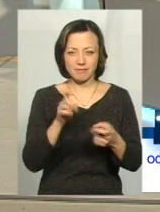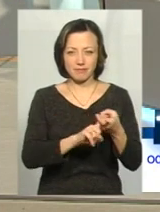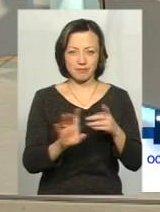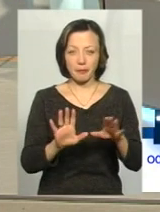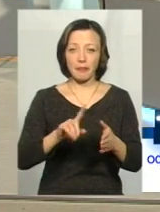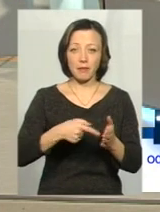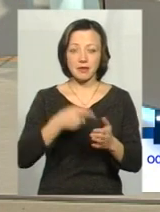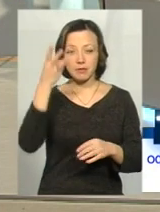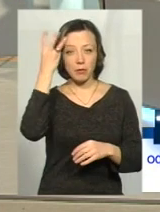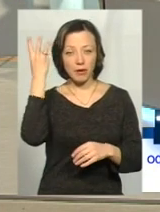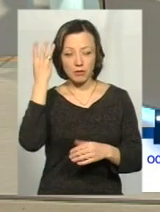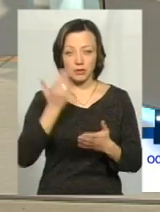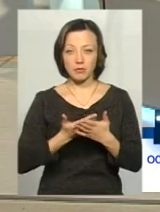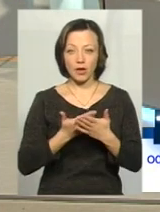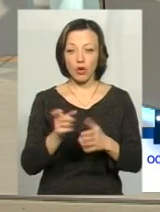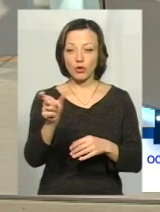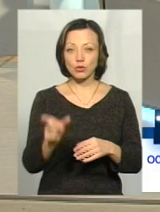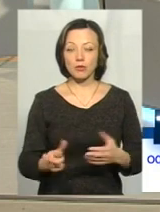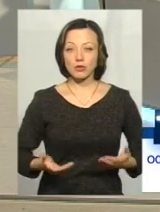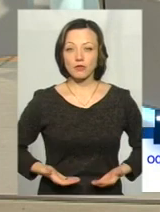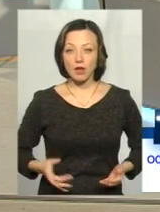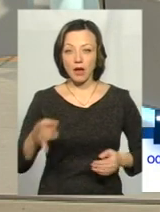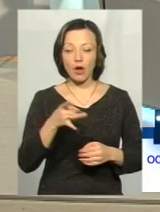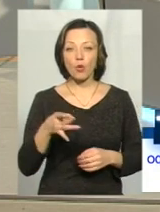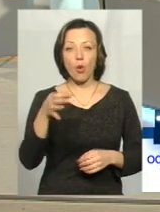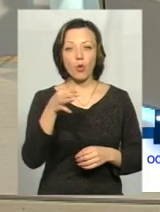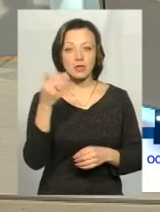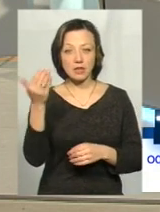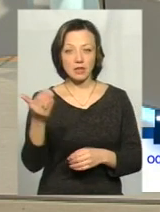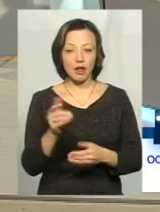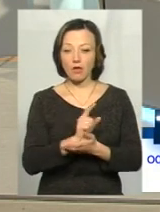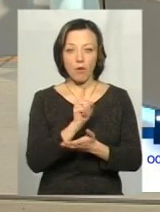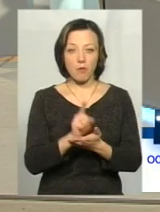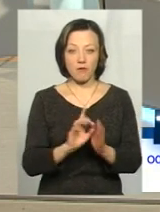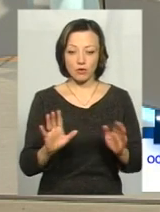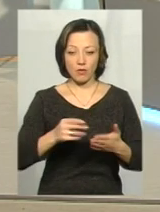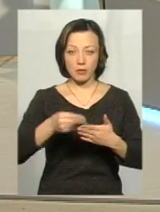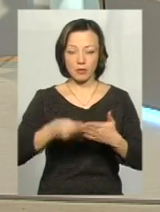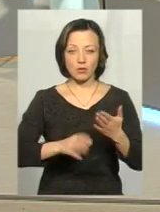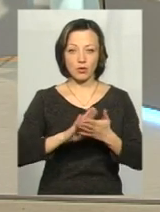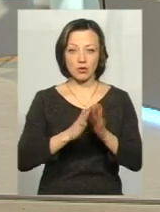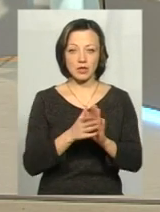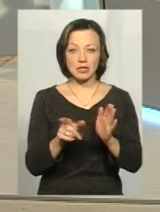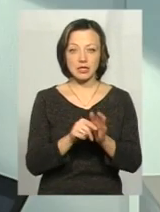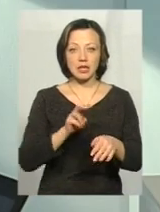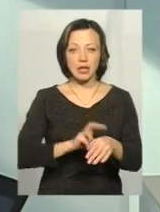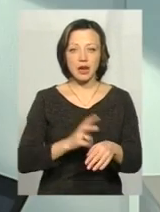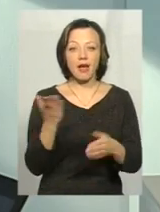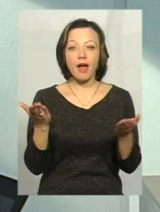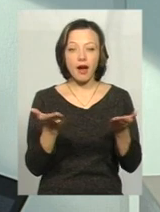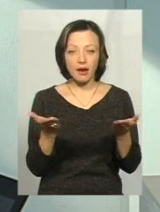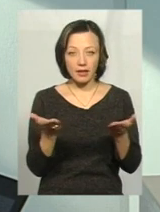брати по місту Хмельницькому, якщо особа проживає в мікрорайоні Озерна, вона не зобов'язана укладати договір з лікарем, який